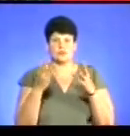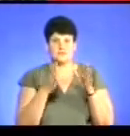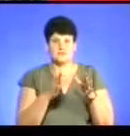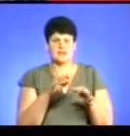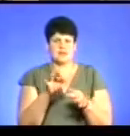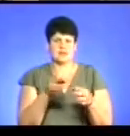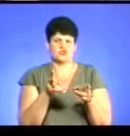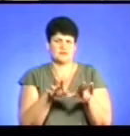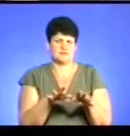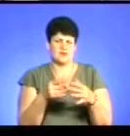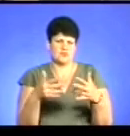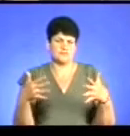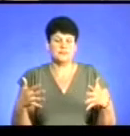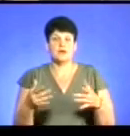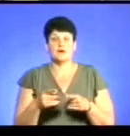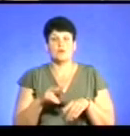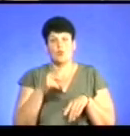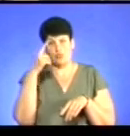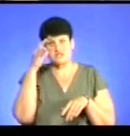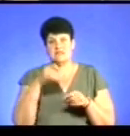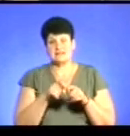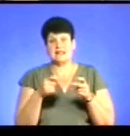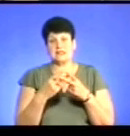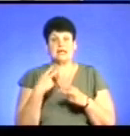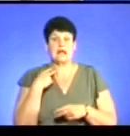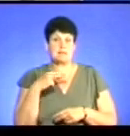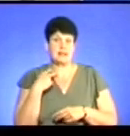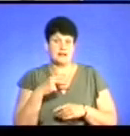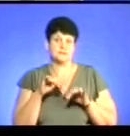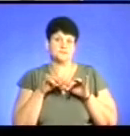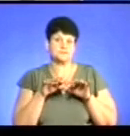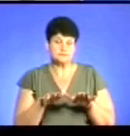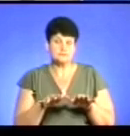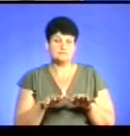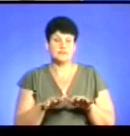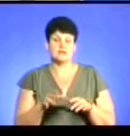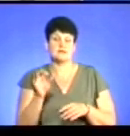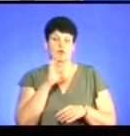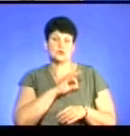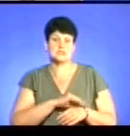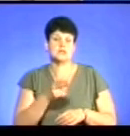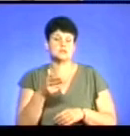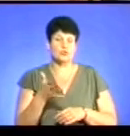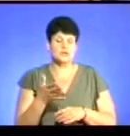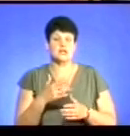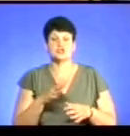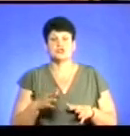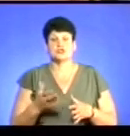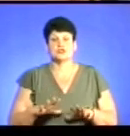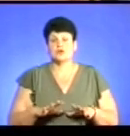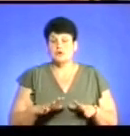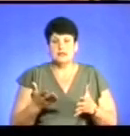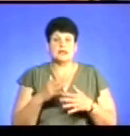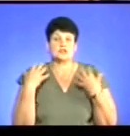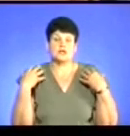лишки речей. Поліція відкрила кримінальне провадження за статтею «Хуліганство і застосуванням зброї». Начальник управління Тернопільської обласної